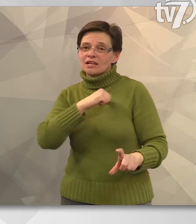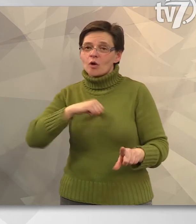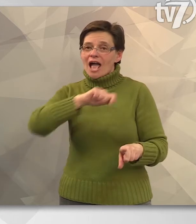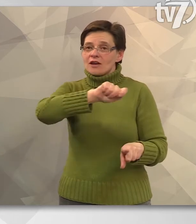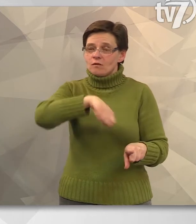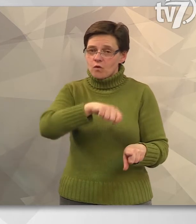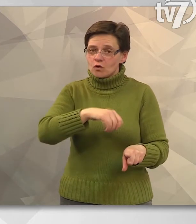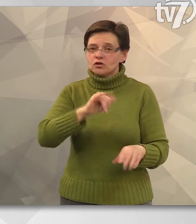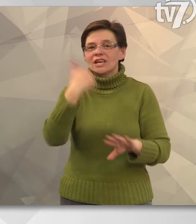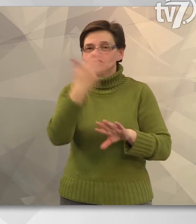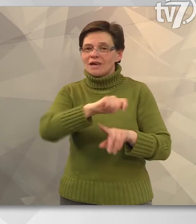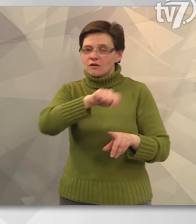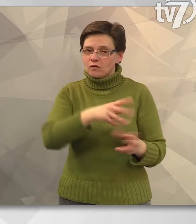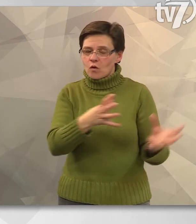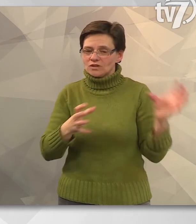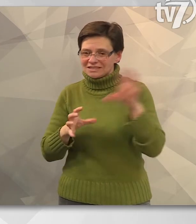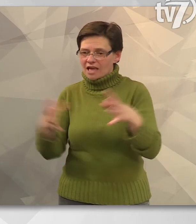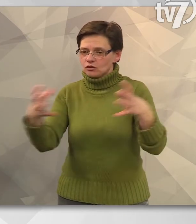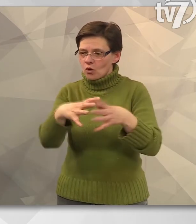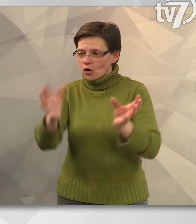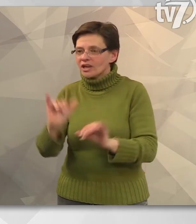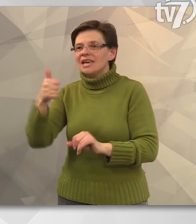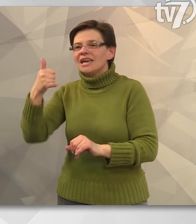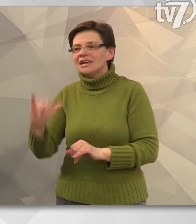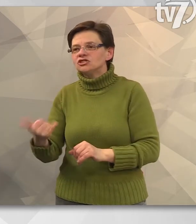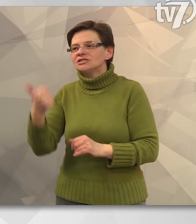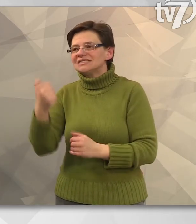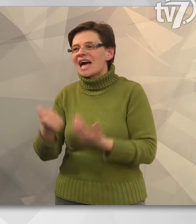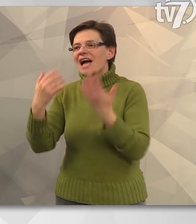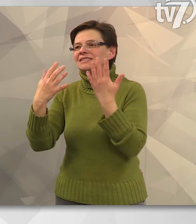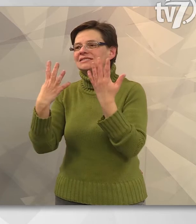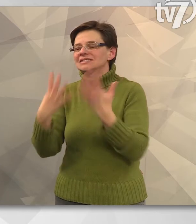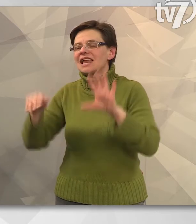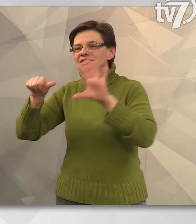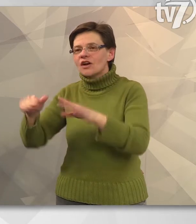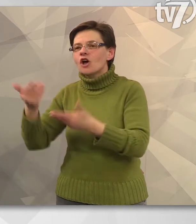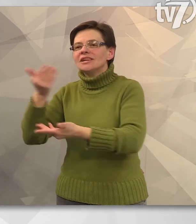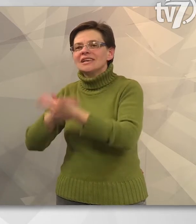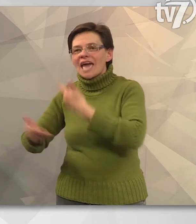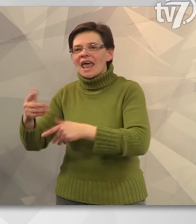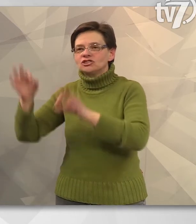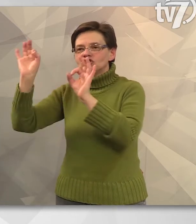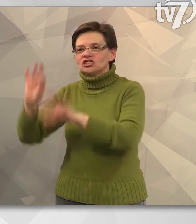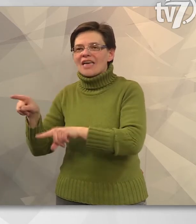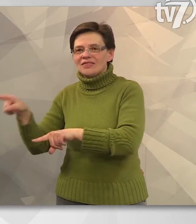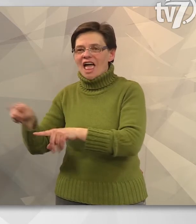érkezett a magánfőzők és bérfőzetők megmérettetésére, és 196 pedig a kereskedelmi főzdék